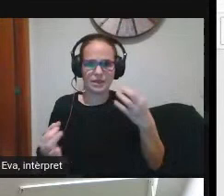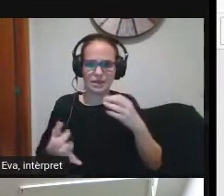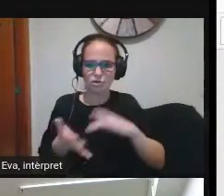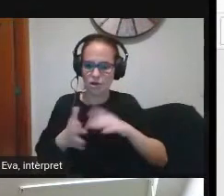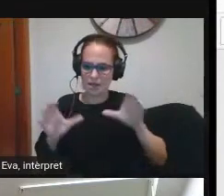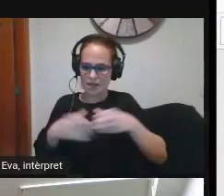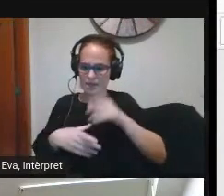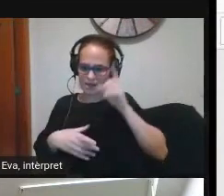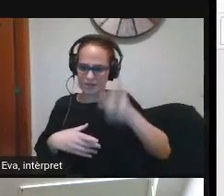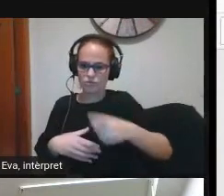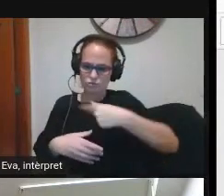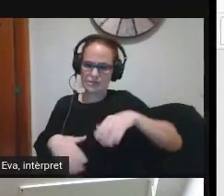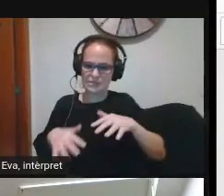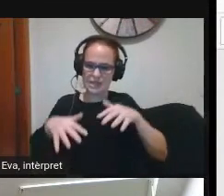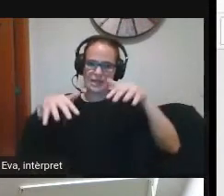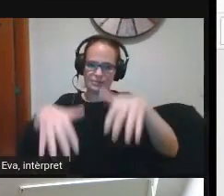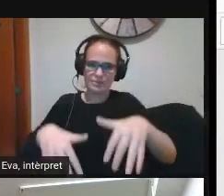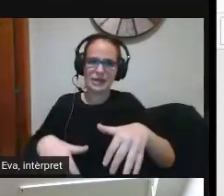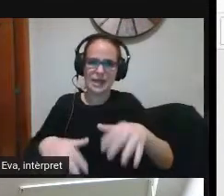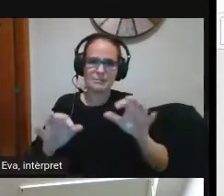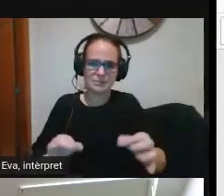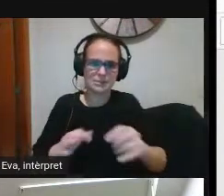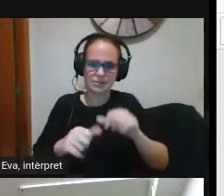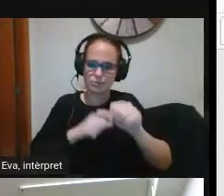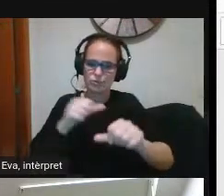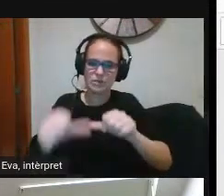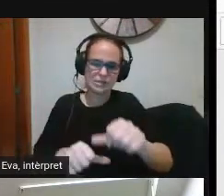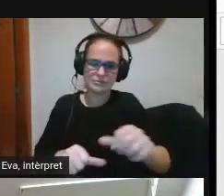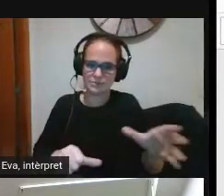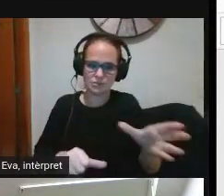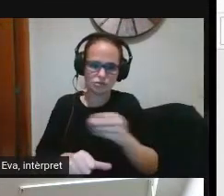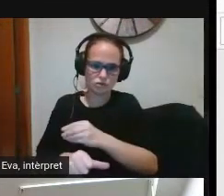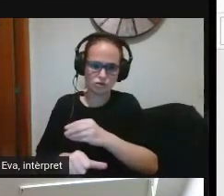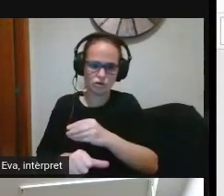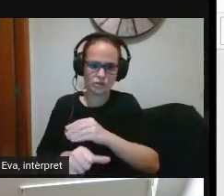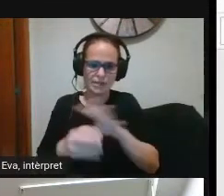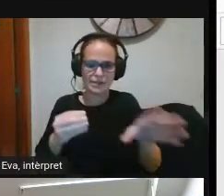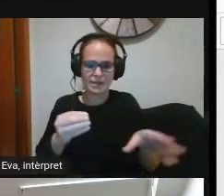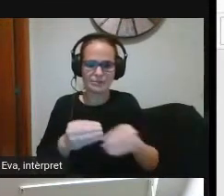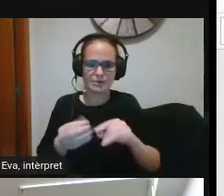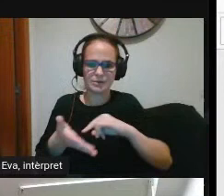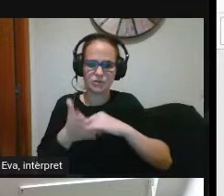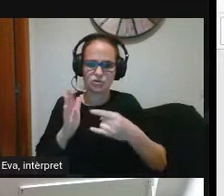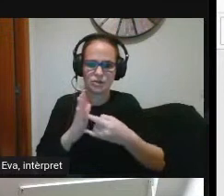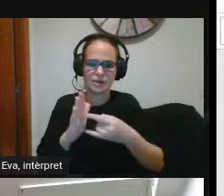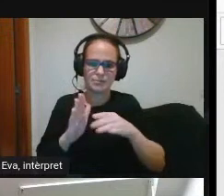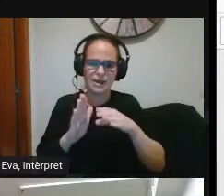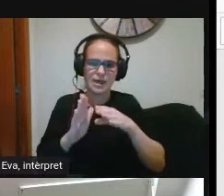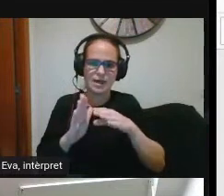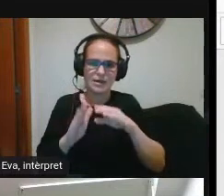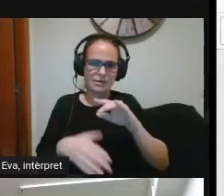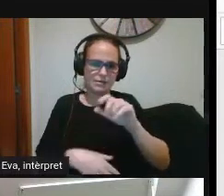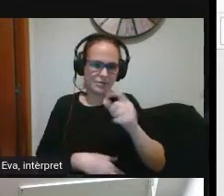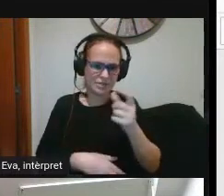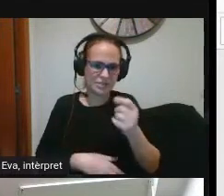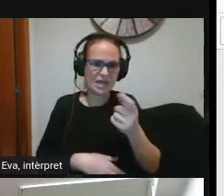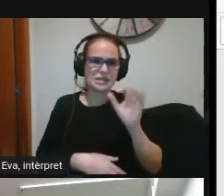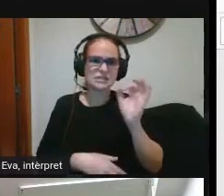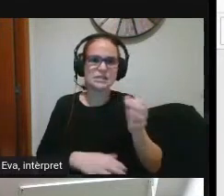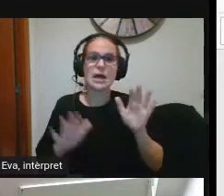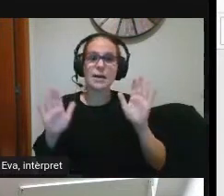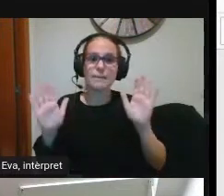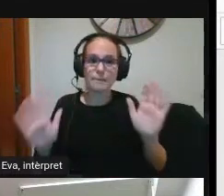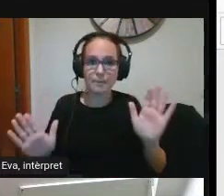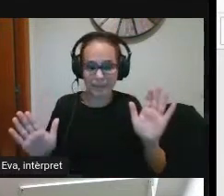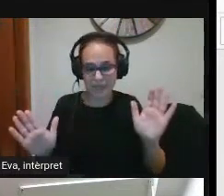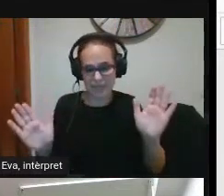direcció ens impliquem en tot el procés de la implementació del pla digital però evidentment per